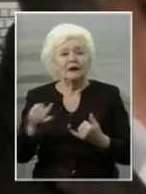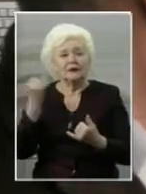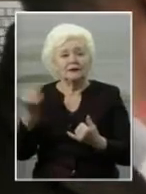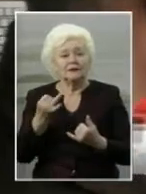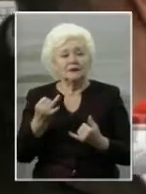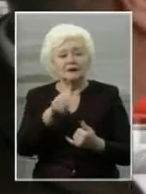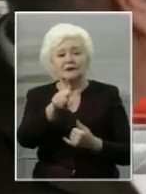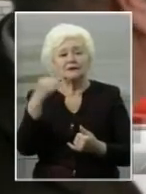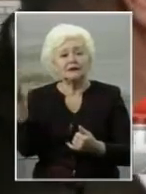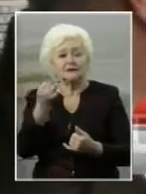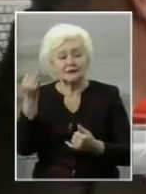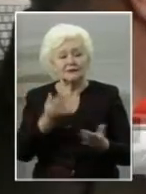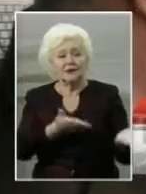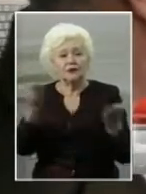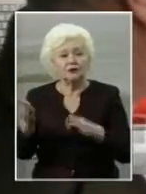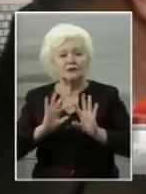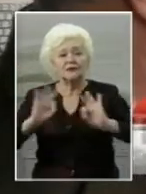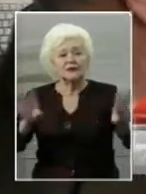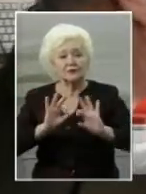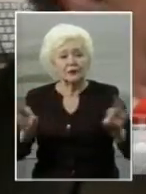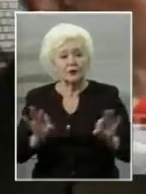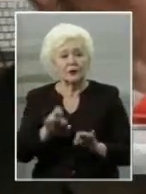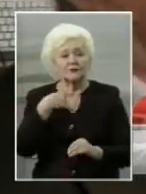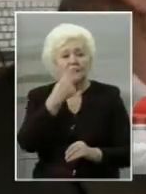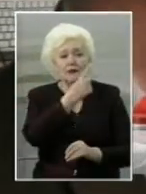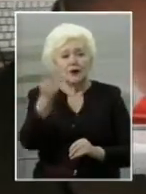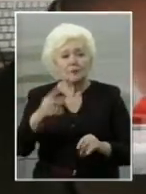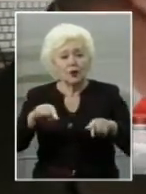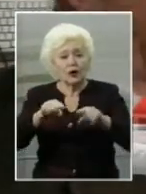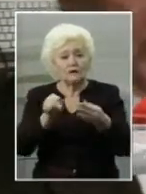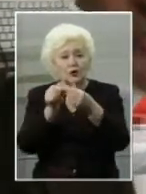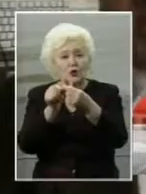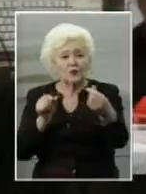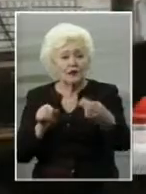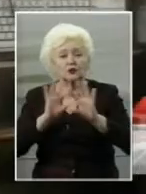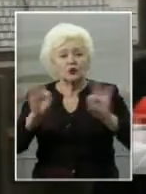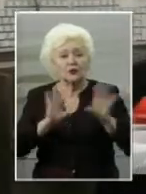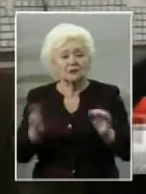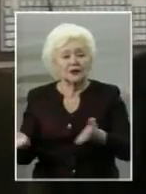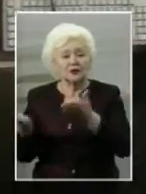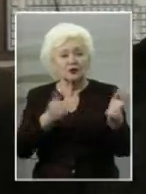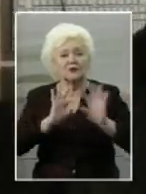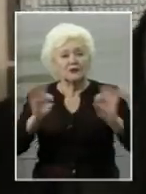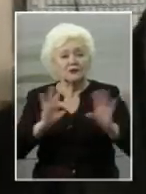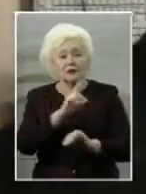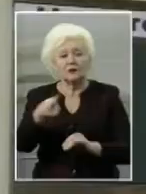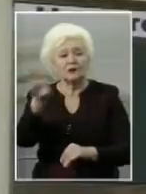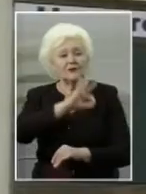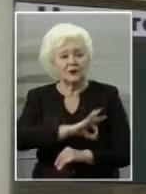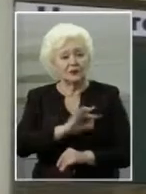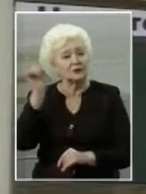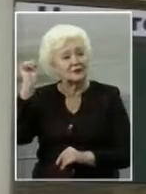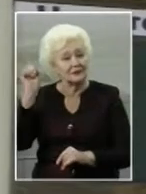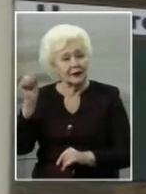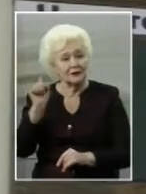Їх цікавлять носії інформації. Я їм показую флешку, а потім розповідаю про носії інформації, які використовувалися